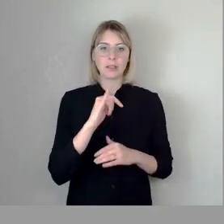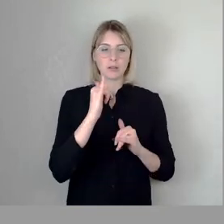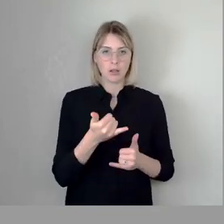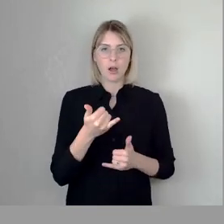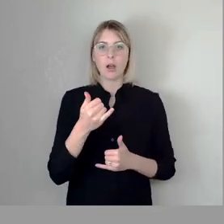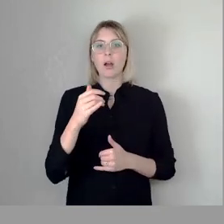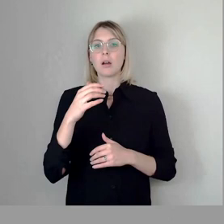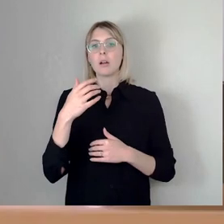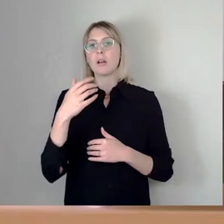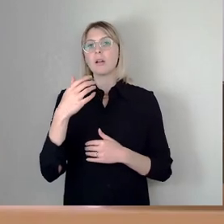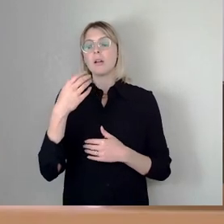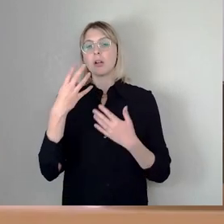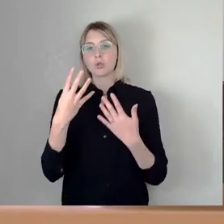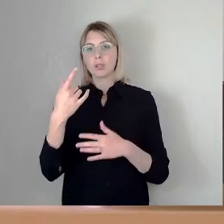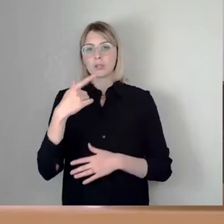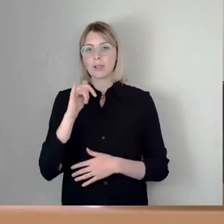bitte ich um das